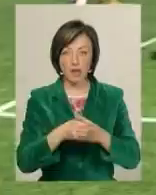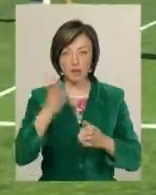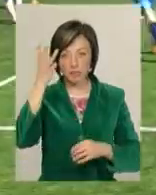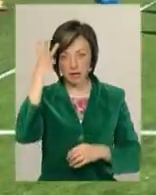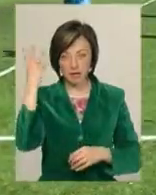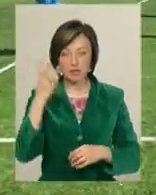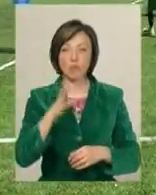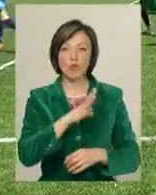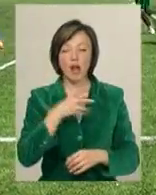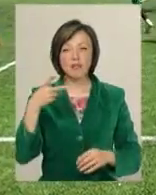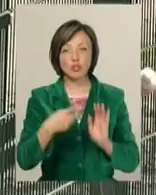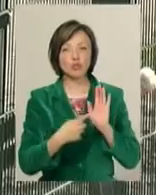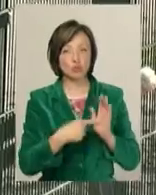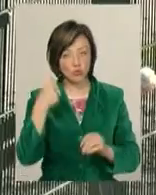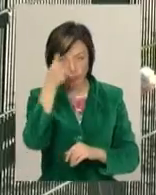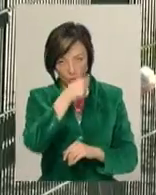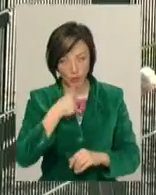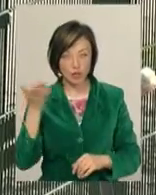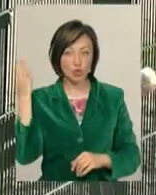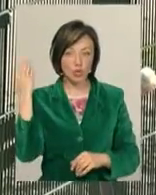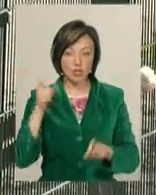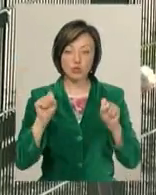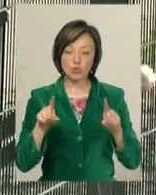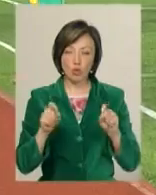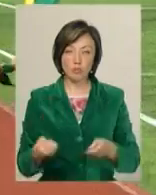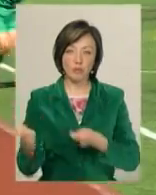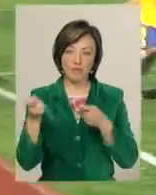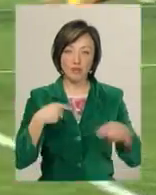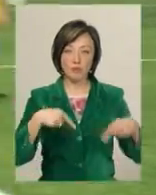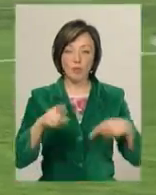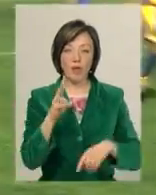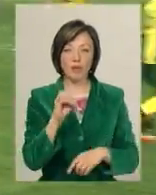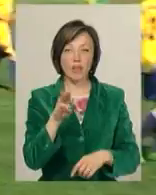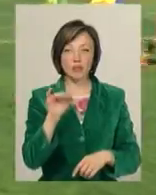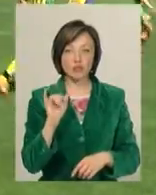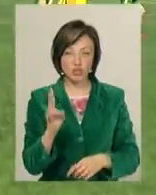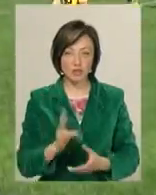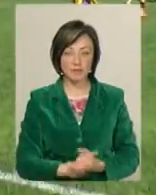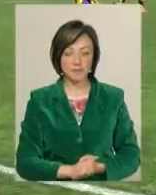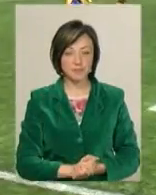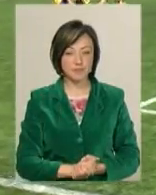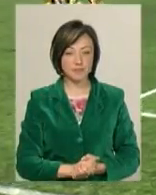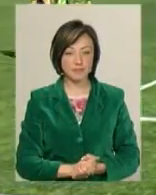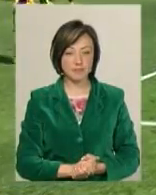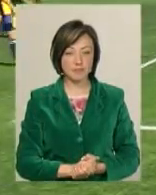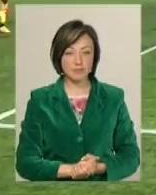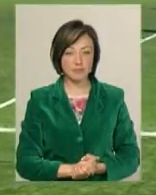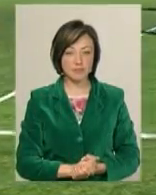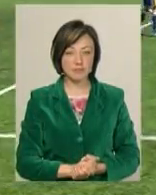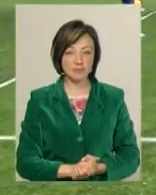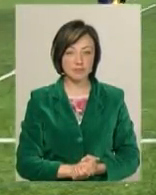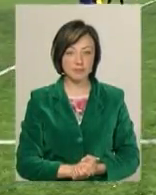Хмельниччини ставала в 2006 році. Тоді золото додому привезли футболісти Нетішина. Ярослава Антушевська, Володимир Паламар.